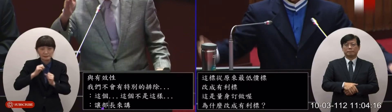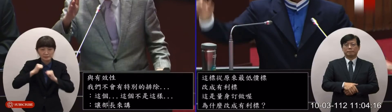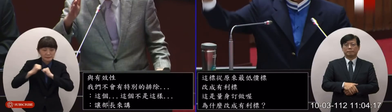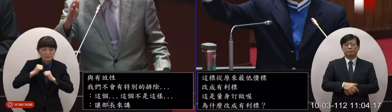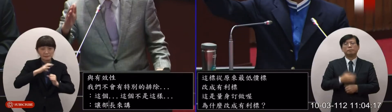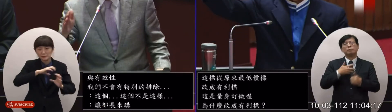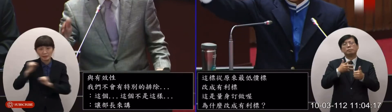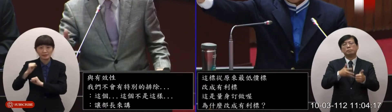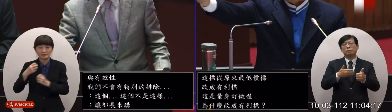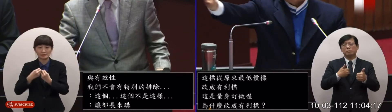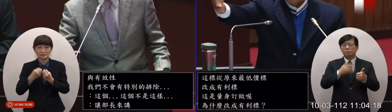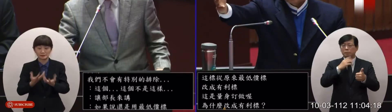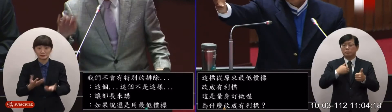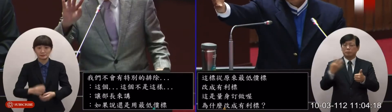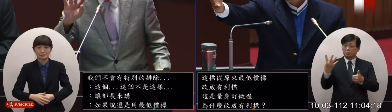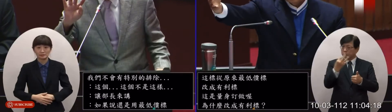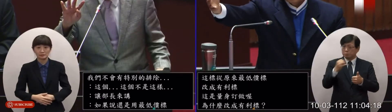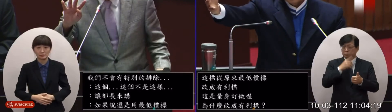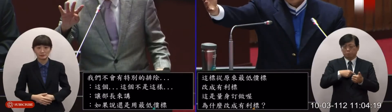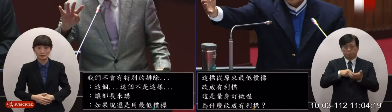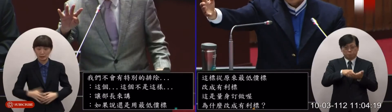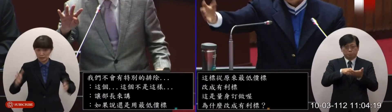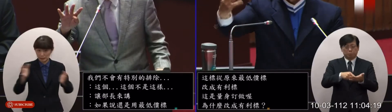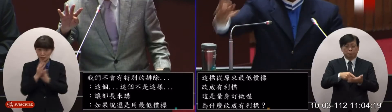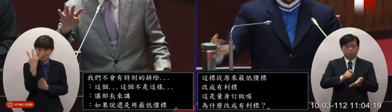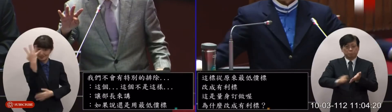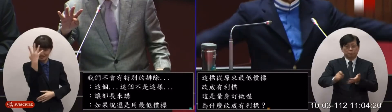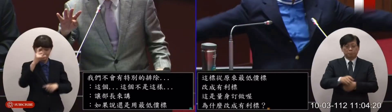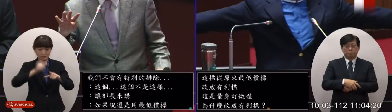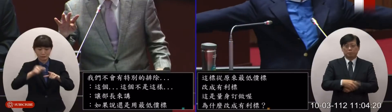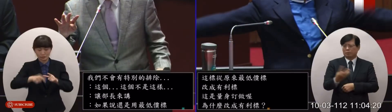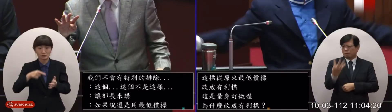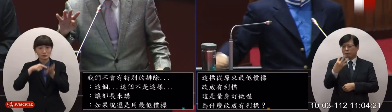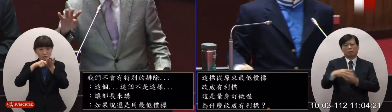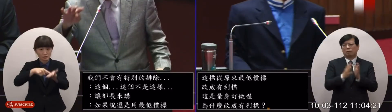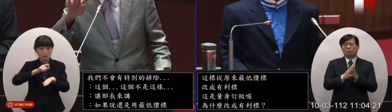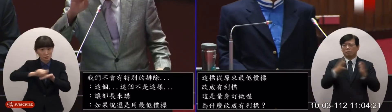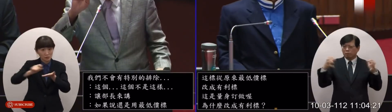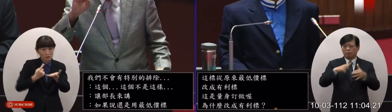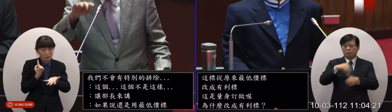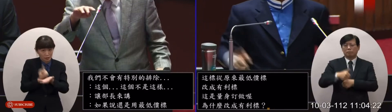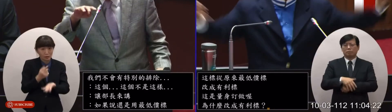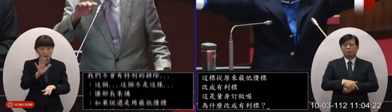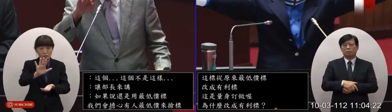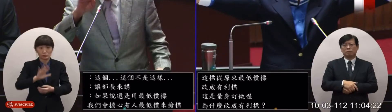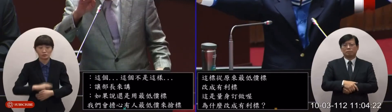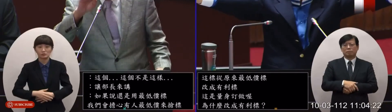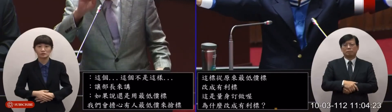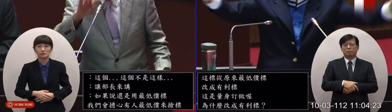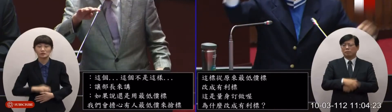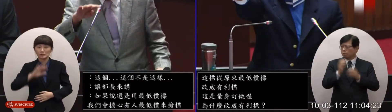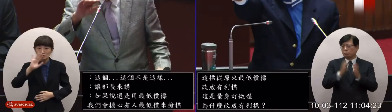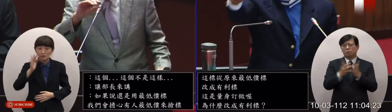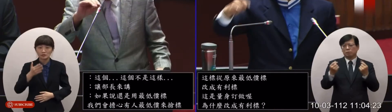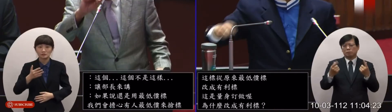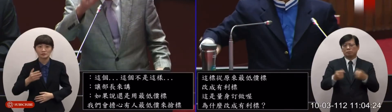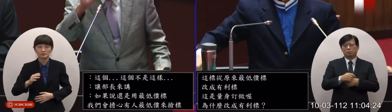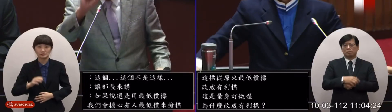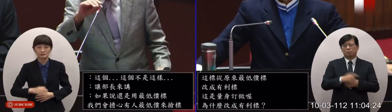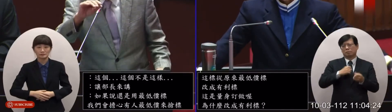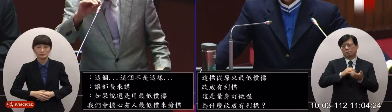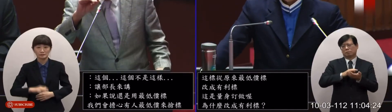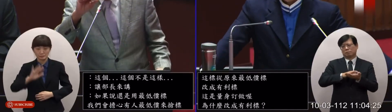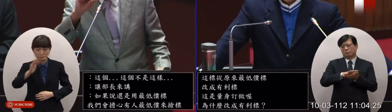必請問你總共幾家來標一共有四家四家通通中啊你什麼就搶標但是他的但是他的